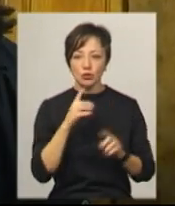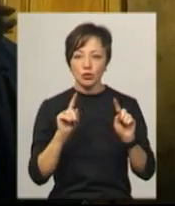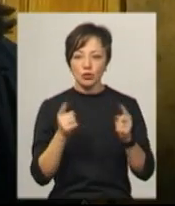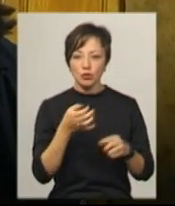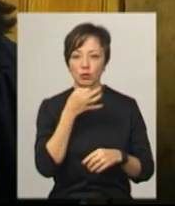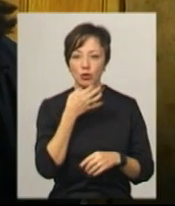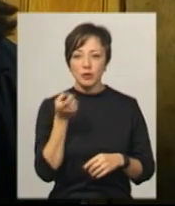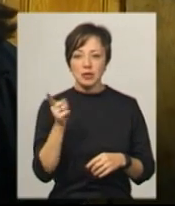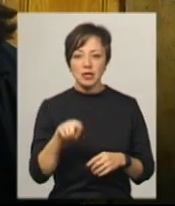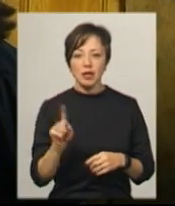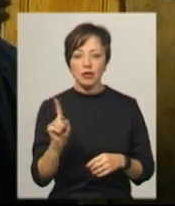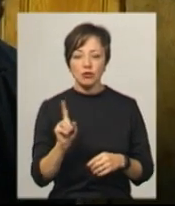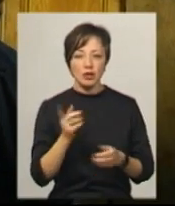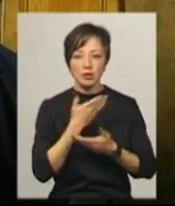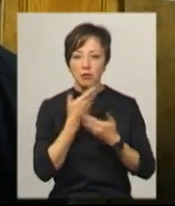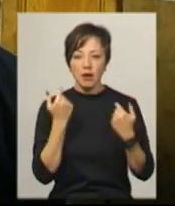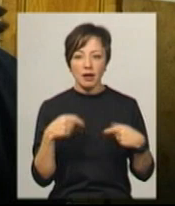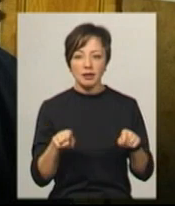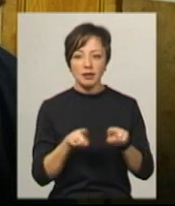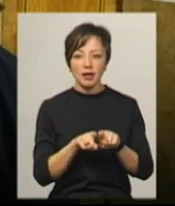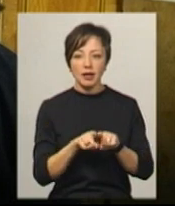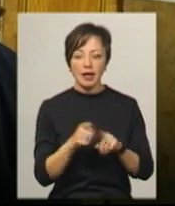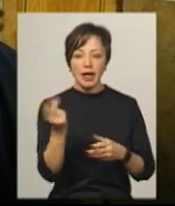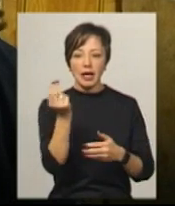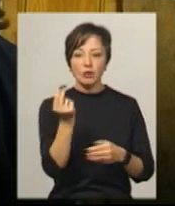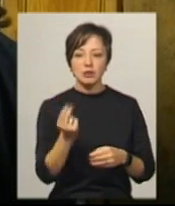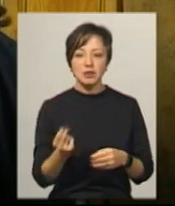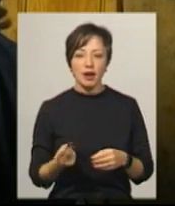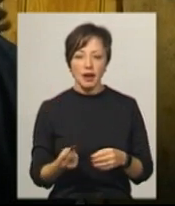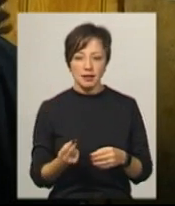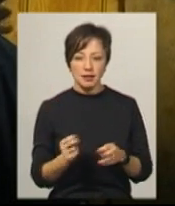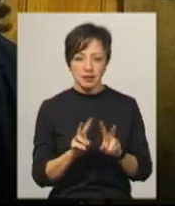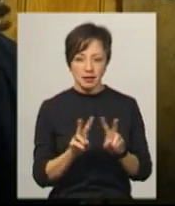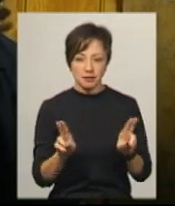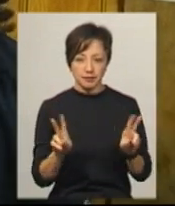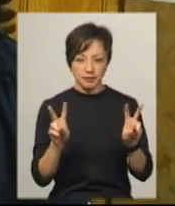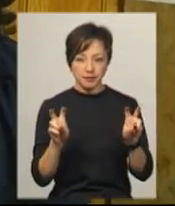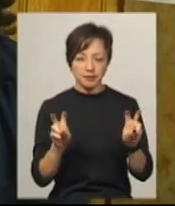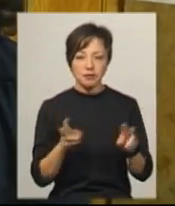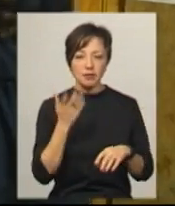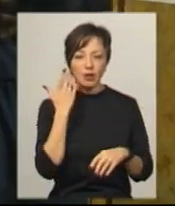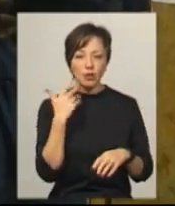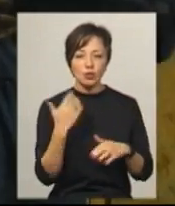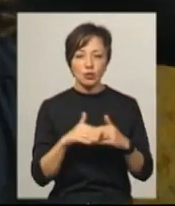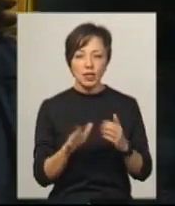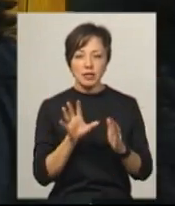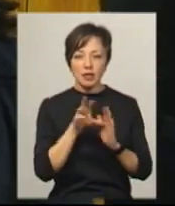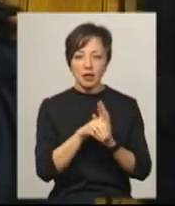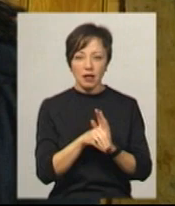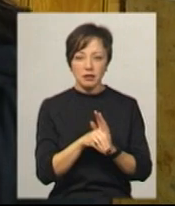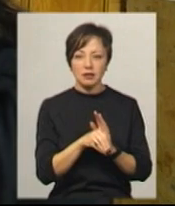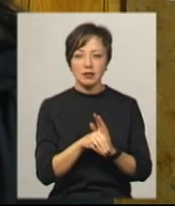подобається те, що немає, так би мовити, ілюстрації. Ну, коли воно вже є закладено